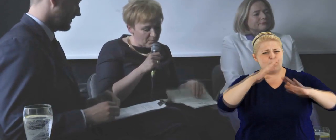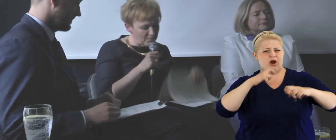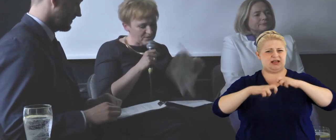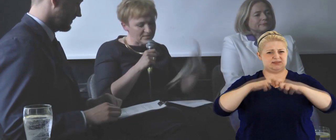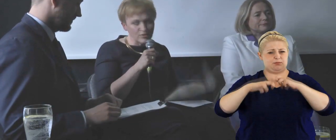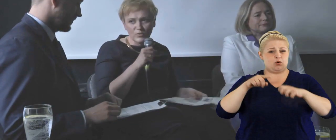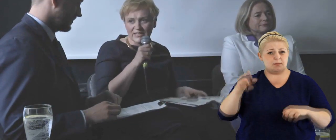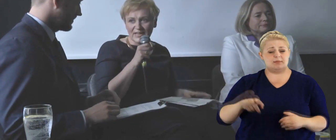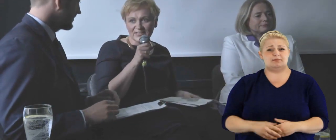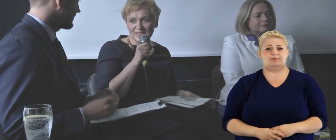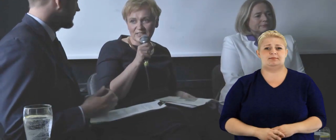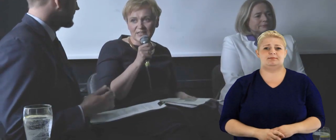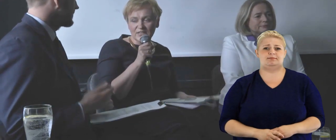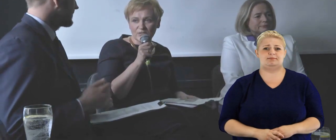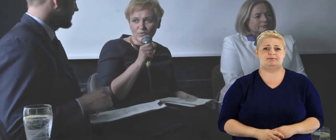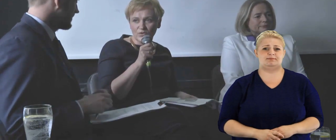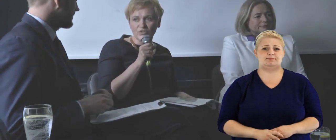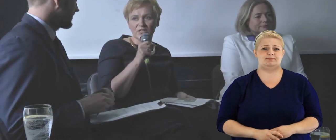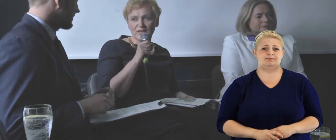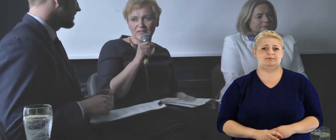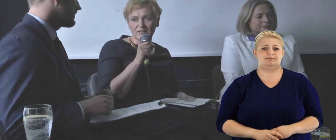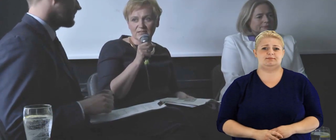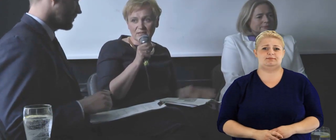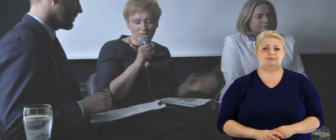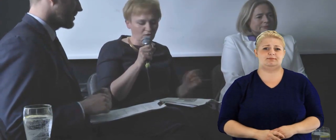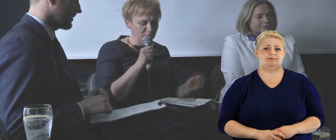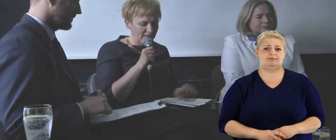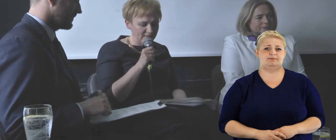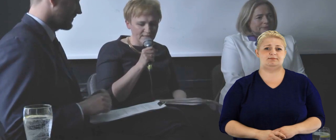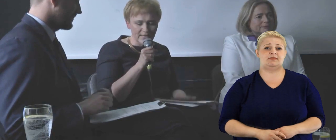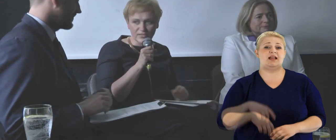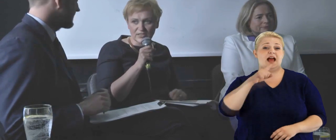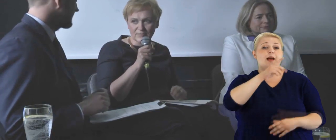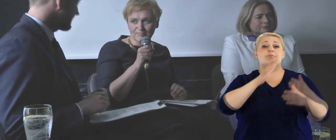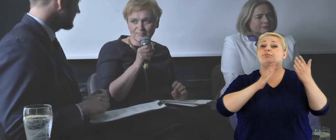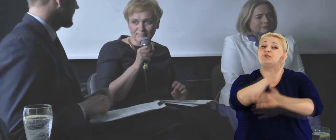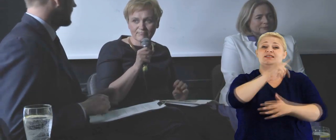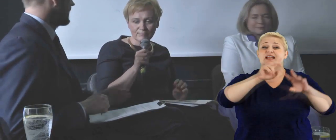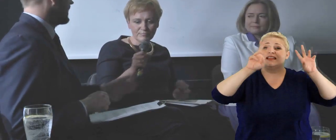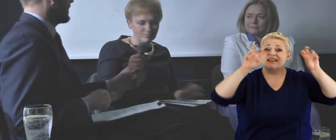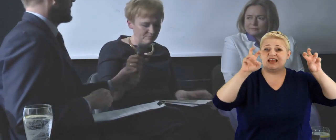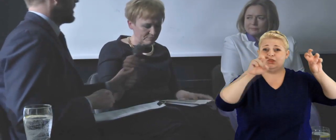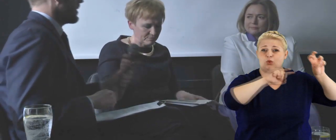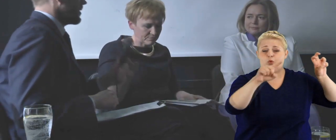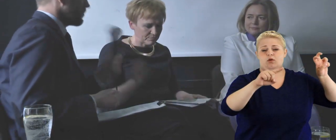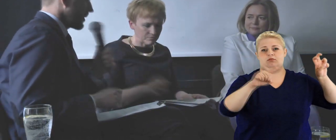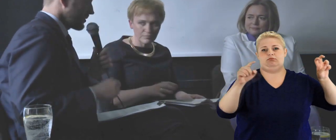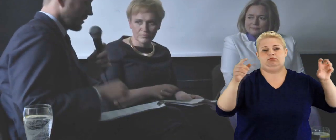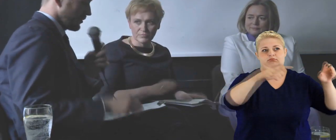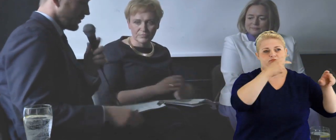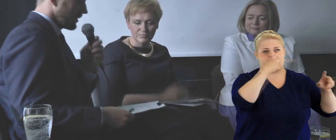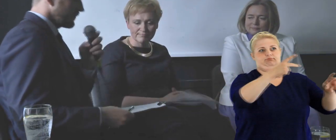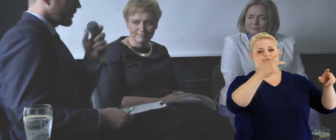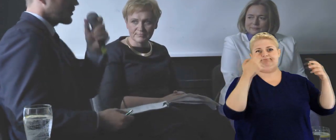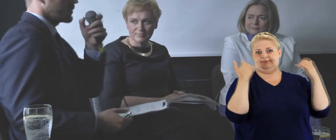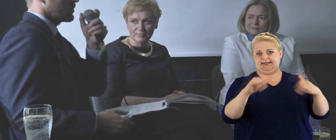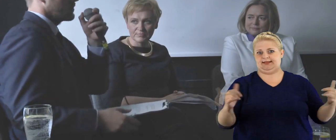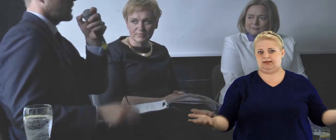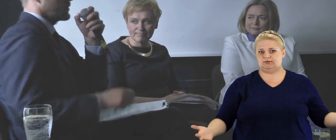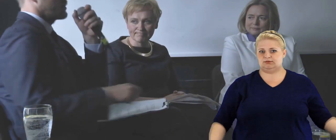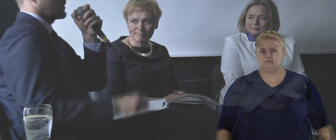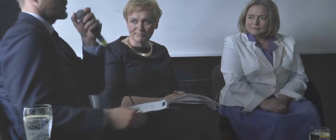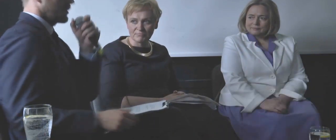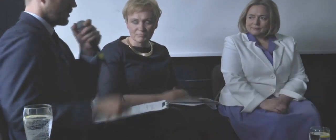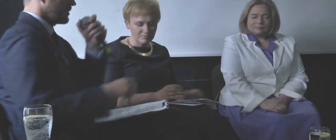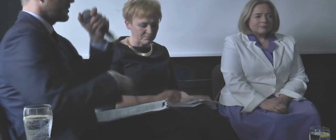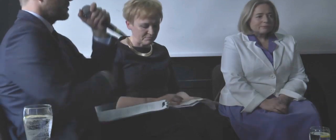no poprzez tytuł redakcji są troszkę odbierane inaczej. Bardzo dziękuję. No właśnie, bo